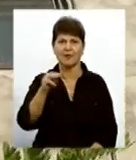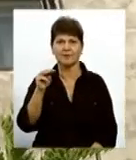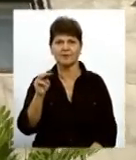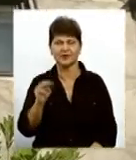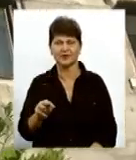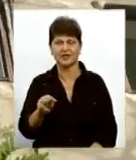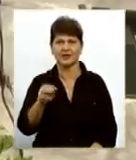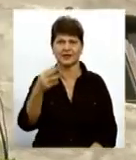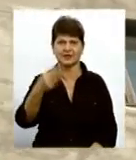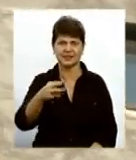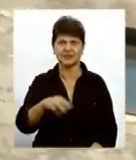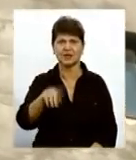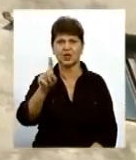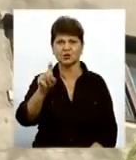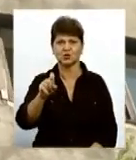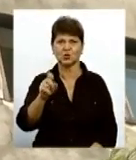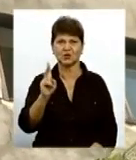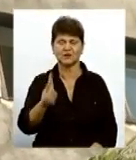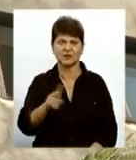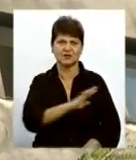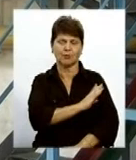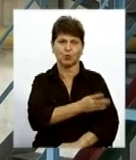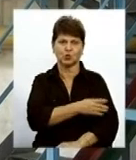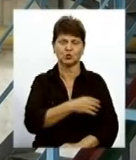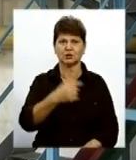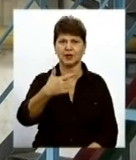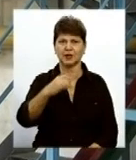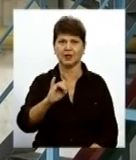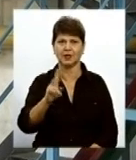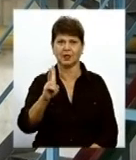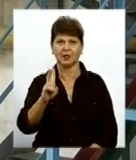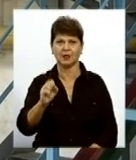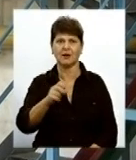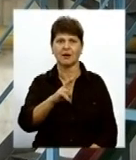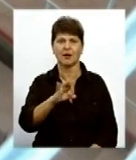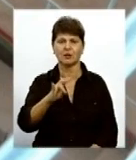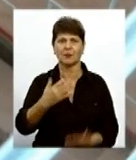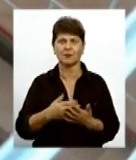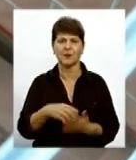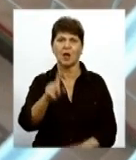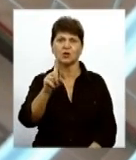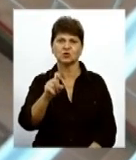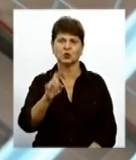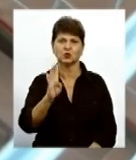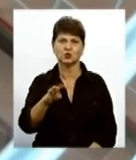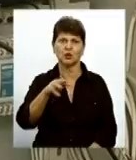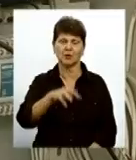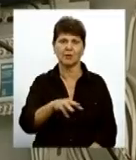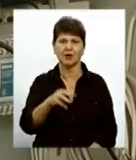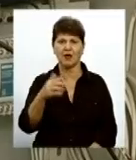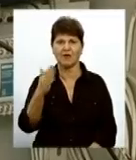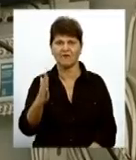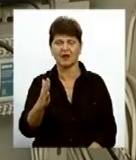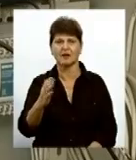потужність 120 гігакалорій Чотири котла по 30 гігакалорій, ну якщо в мегаваттах, це десь приблизно 140 мегаватт Проведений ряд